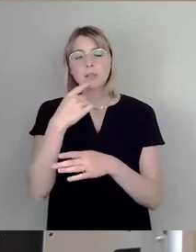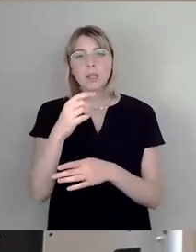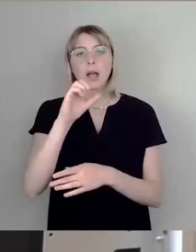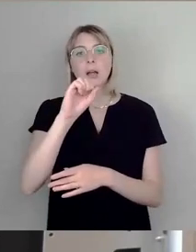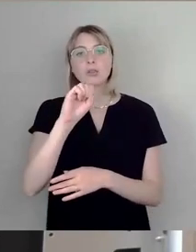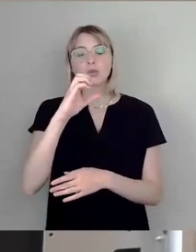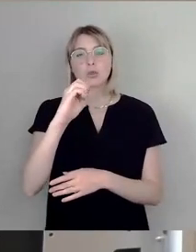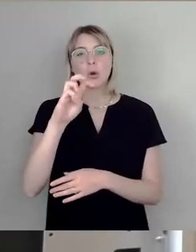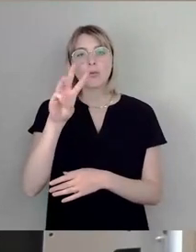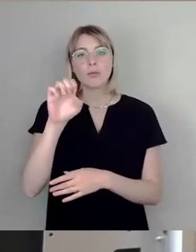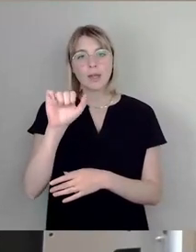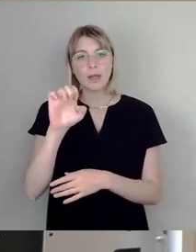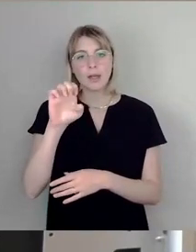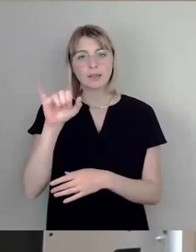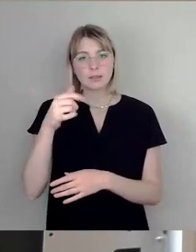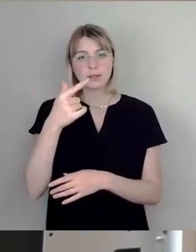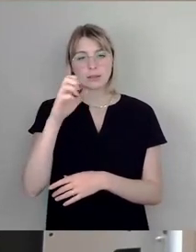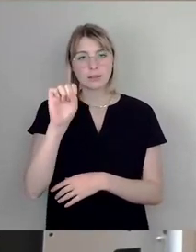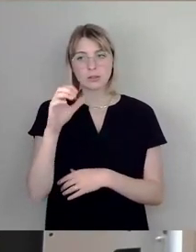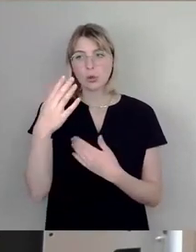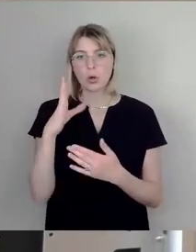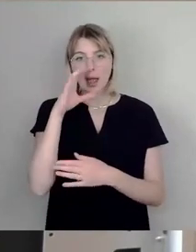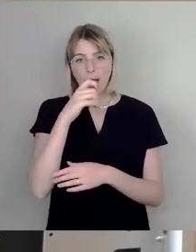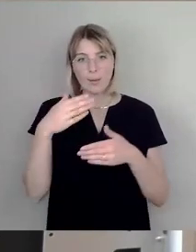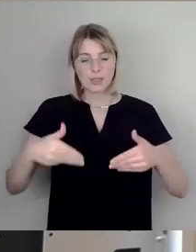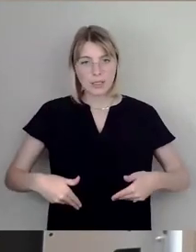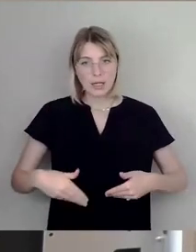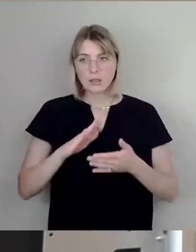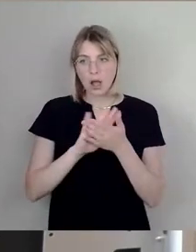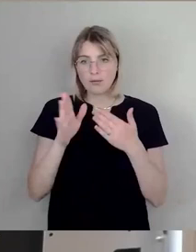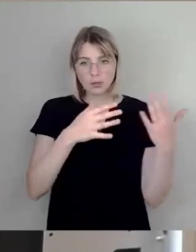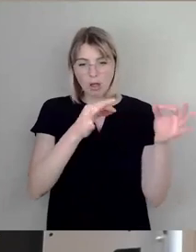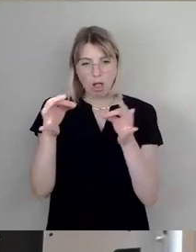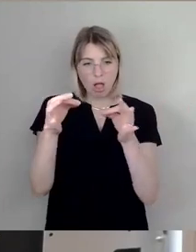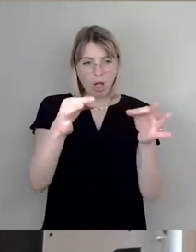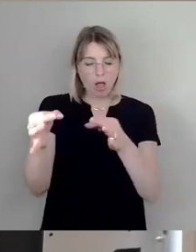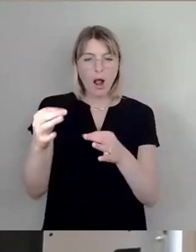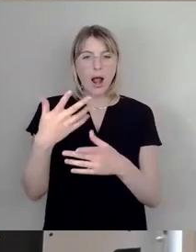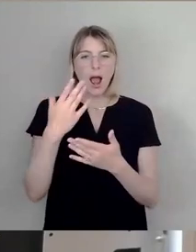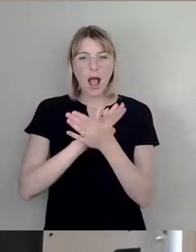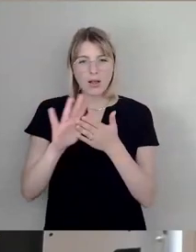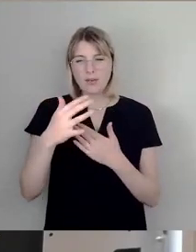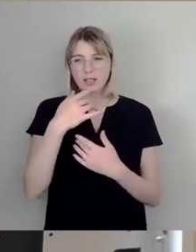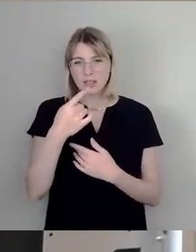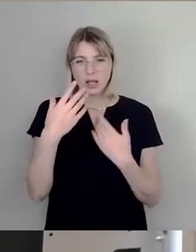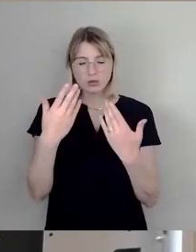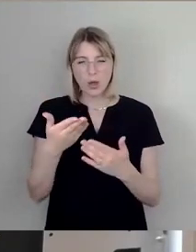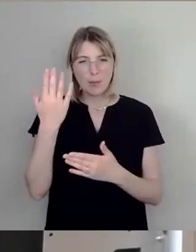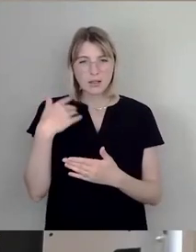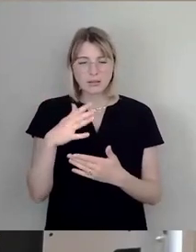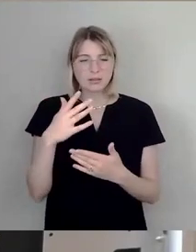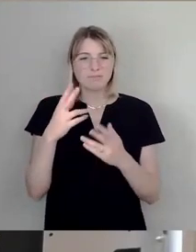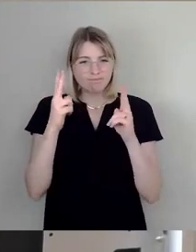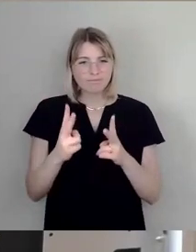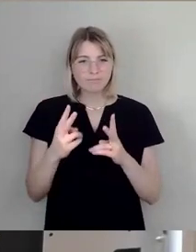Geheimdienst. Da wird also irgendetwas willkürlich an den Haaren herbeigezogen, ohne es mit Fakten zu belegen. Es gab in den 50er Jahren auch den Antisemitismus